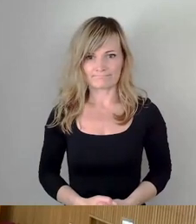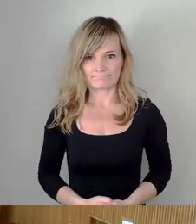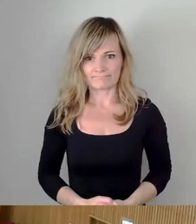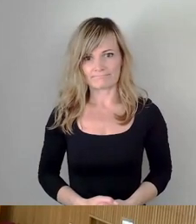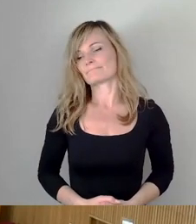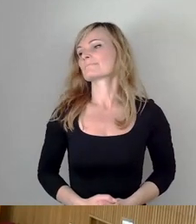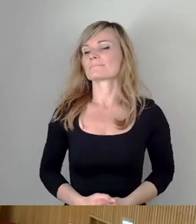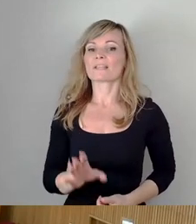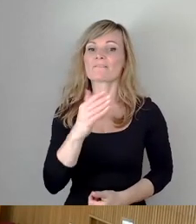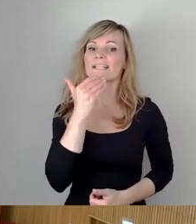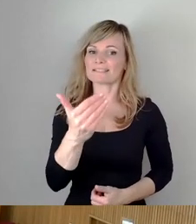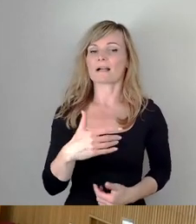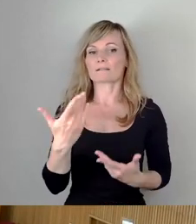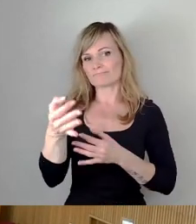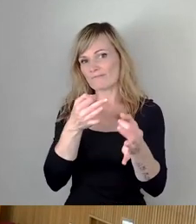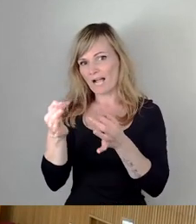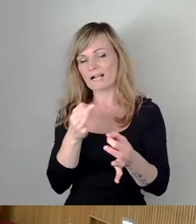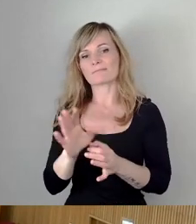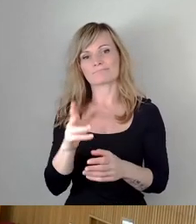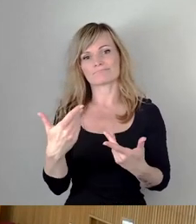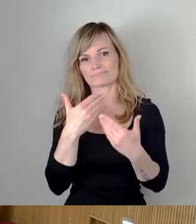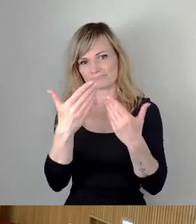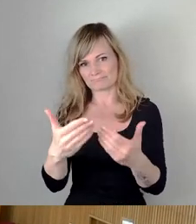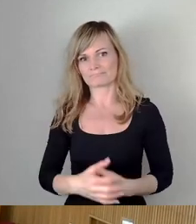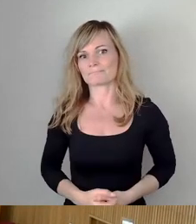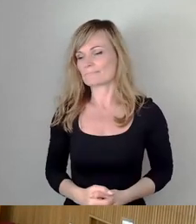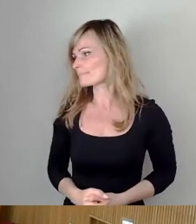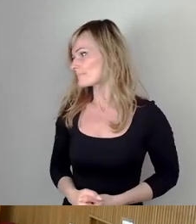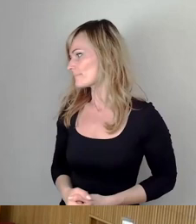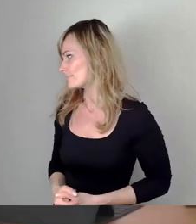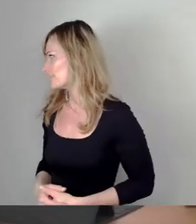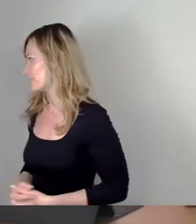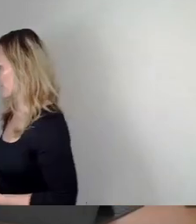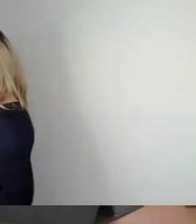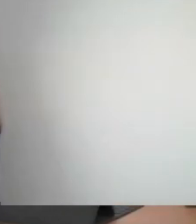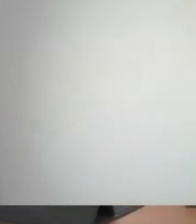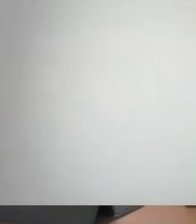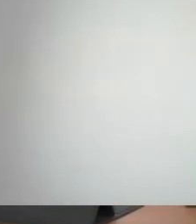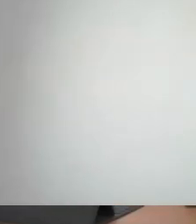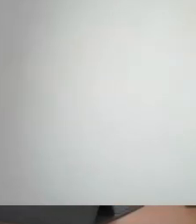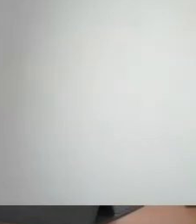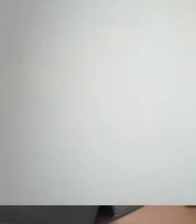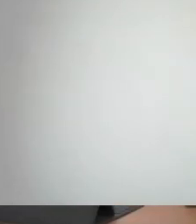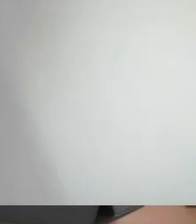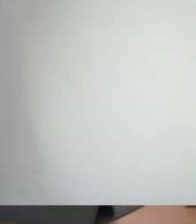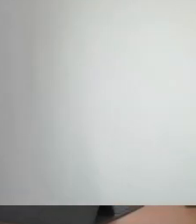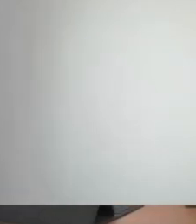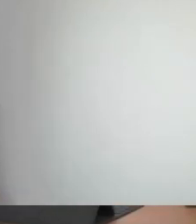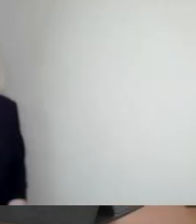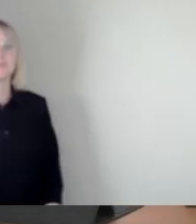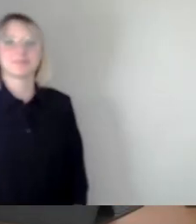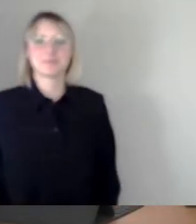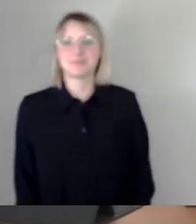Vielen Dank für Ihre Frage und für Ihr Engagement. So, dann machen wir weiter mit der nächsten Frage.